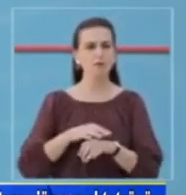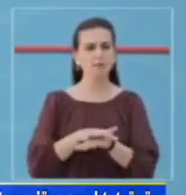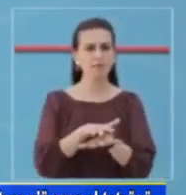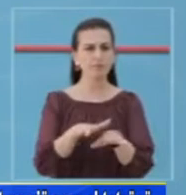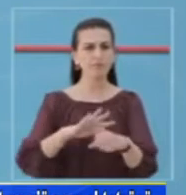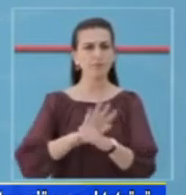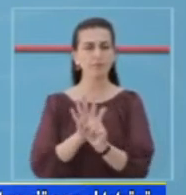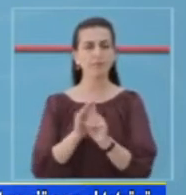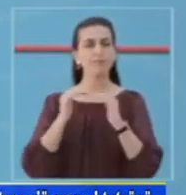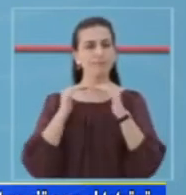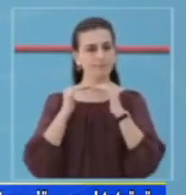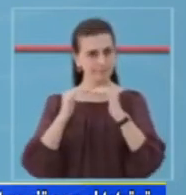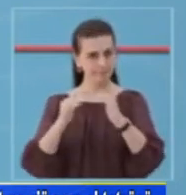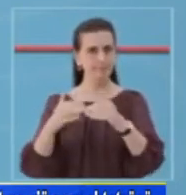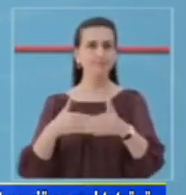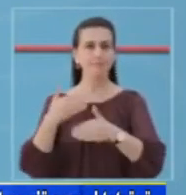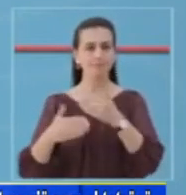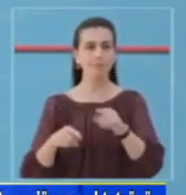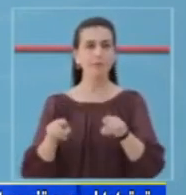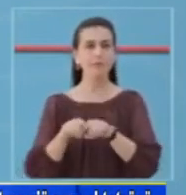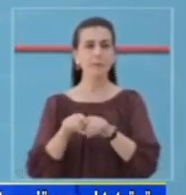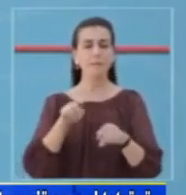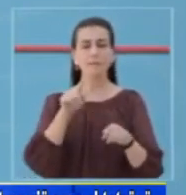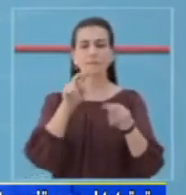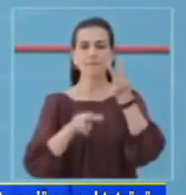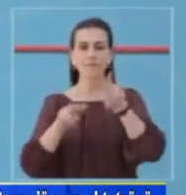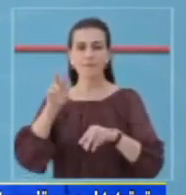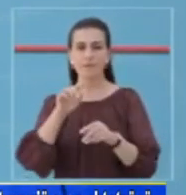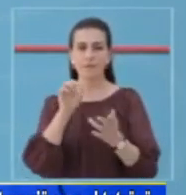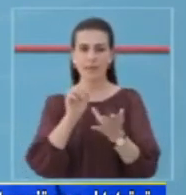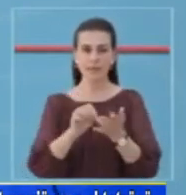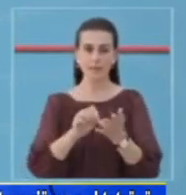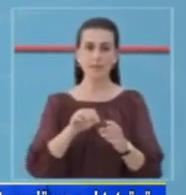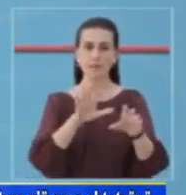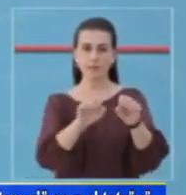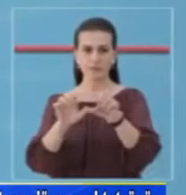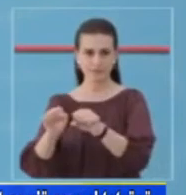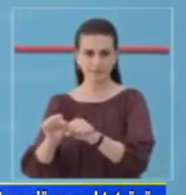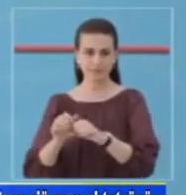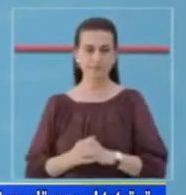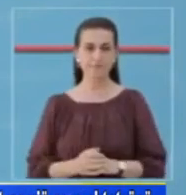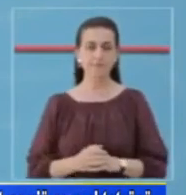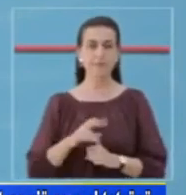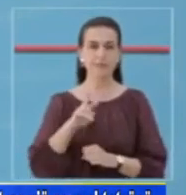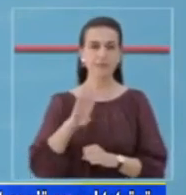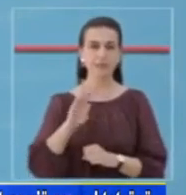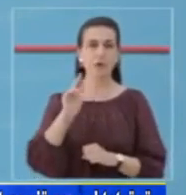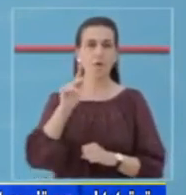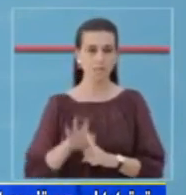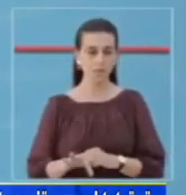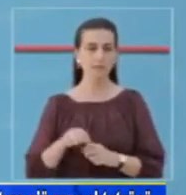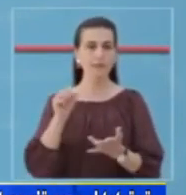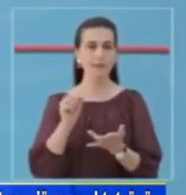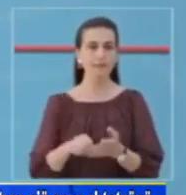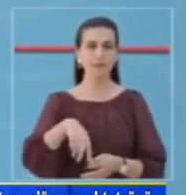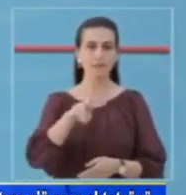epidemiologjika në vënd për eqitet e qëndrushme, bështetur në identifikimin e rasteve dhe gjurënimin aktiv të tyra. Në 24 orët e